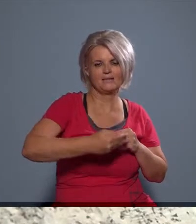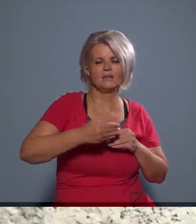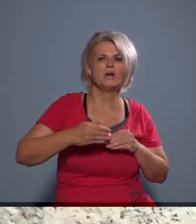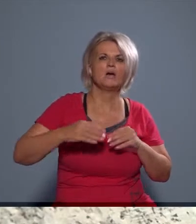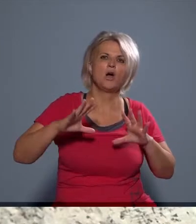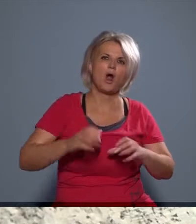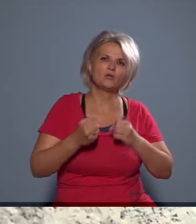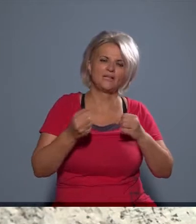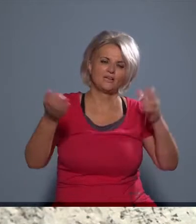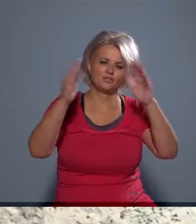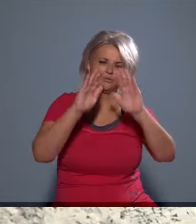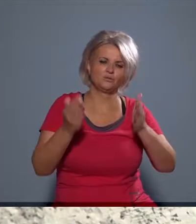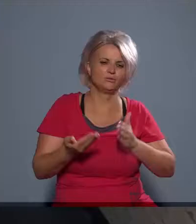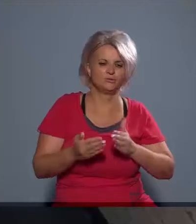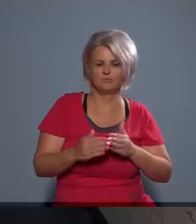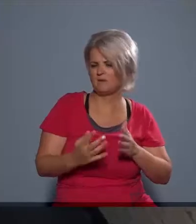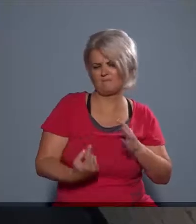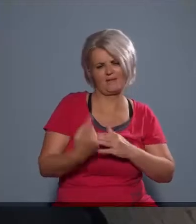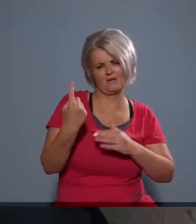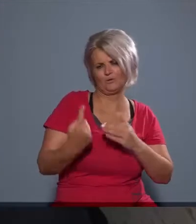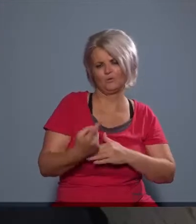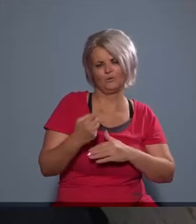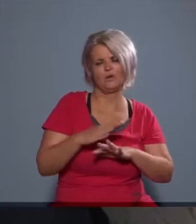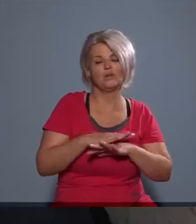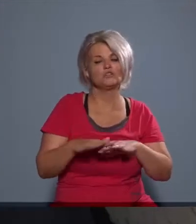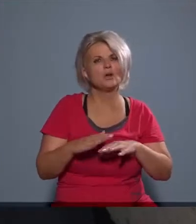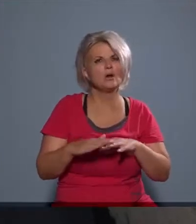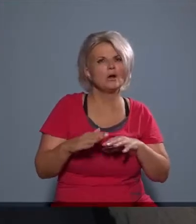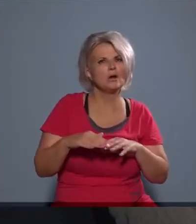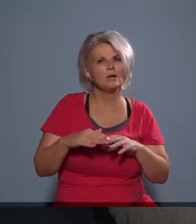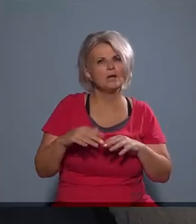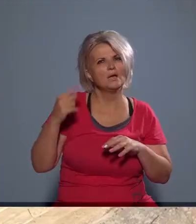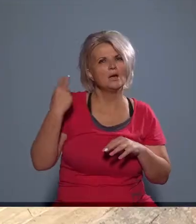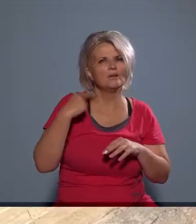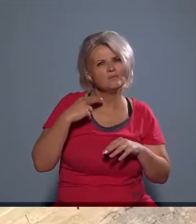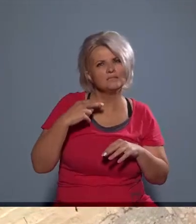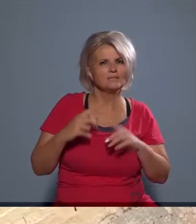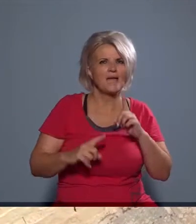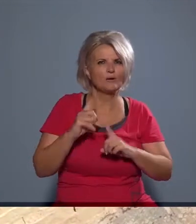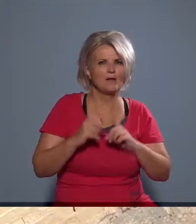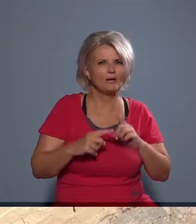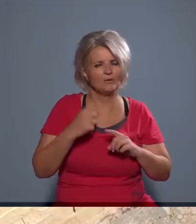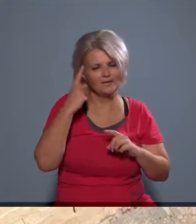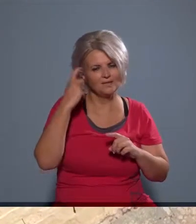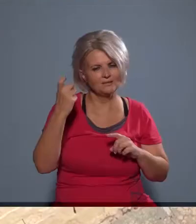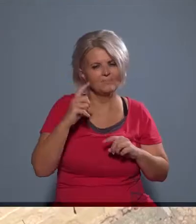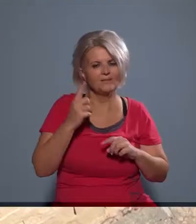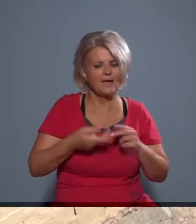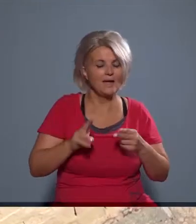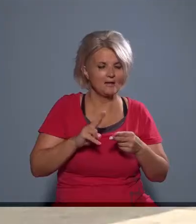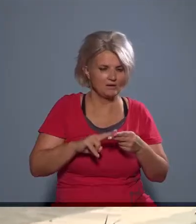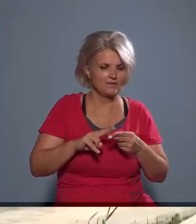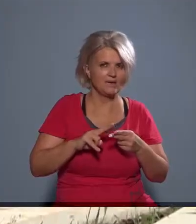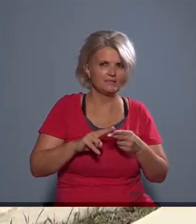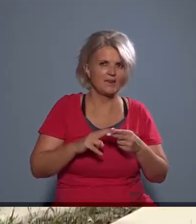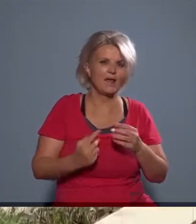elhelyezett alkotások egyáltalán nem hivalkodóak, ezért csak a szemfüles járókelők veszik őket észre. De az is előfordul, hogy még a